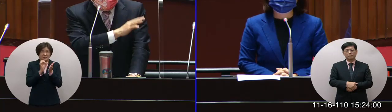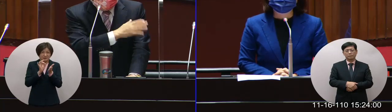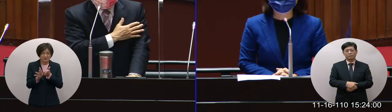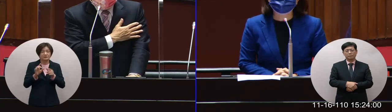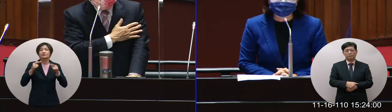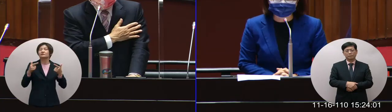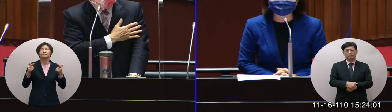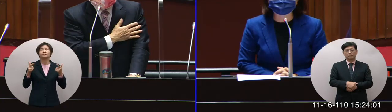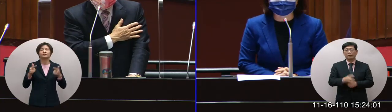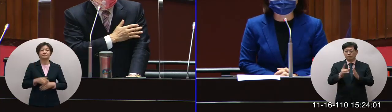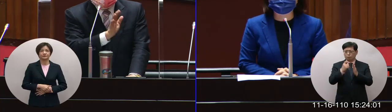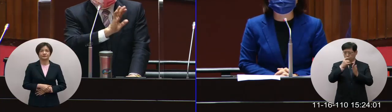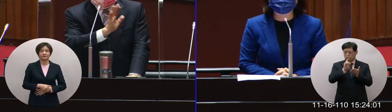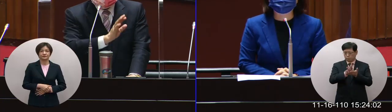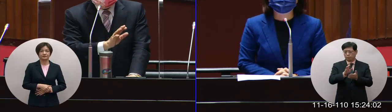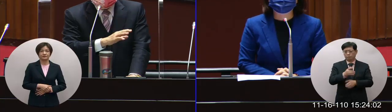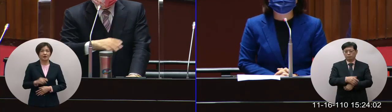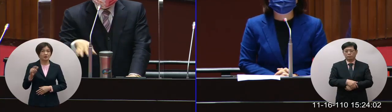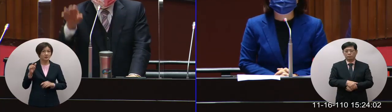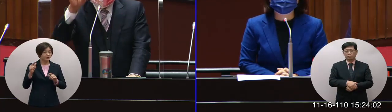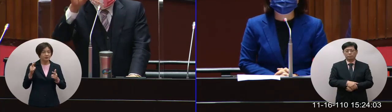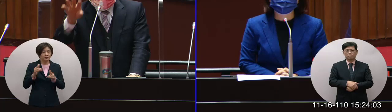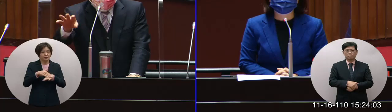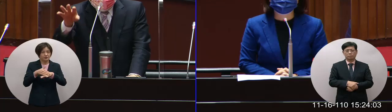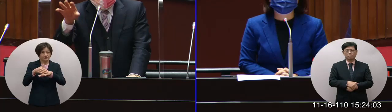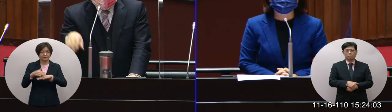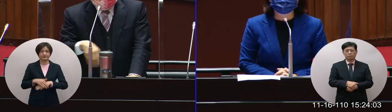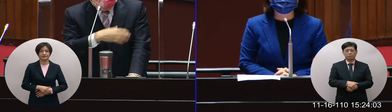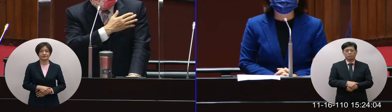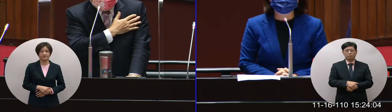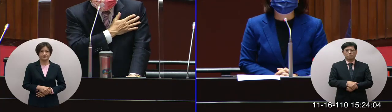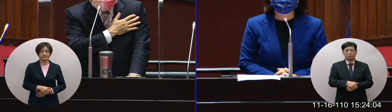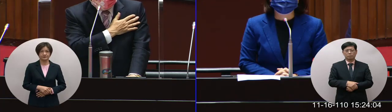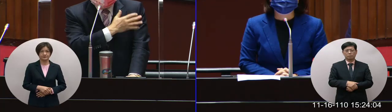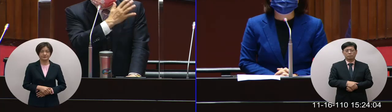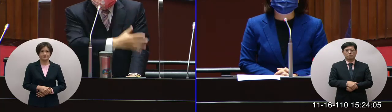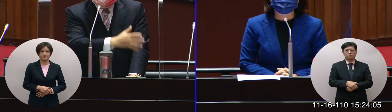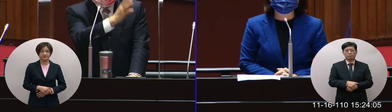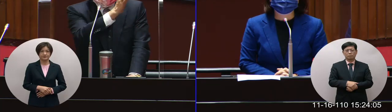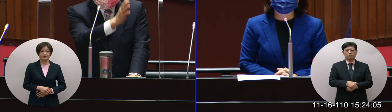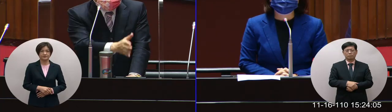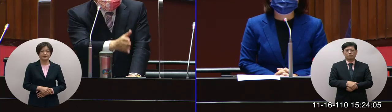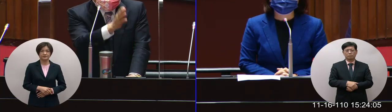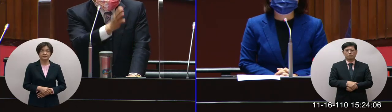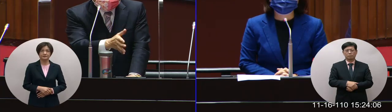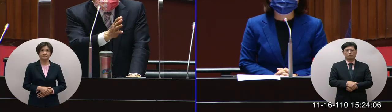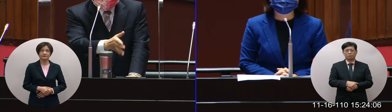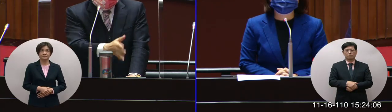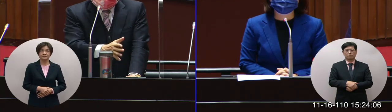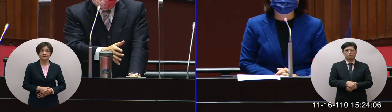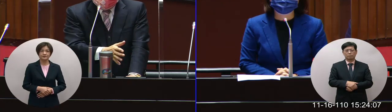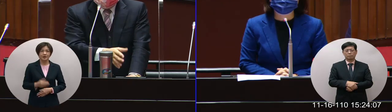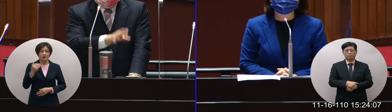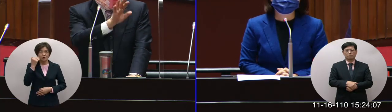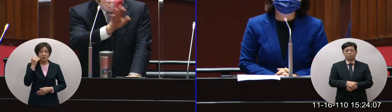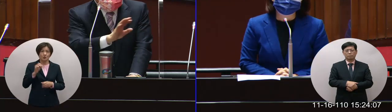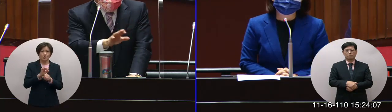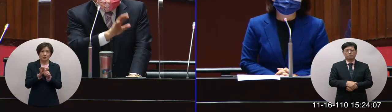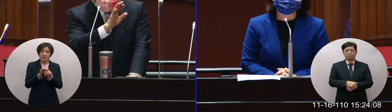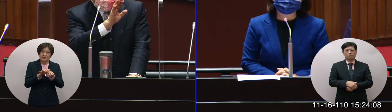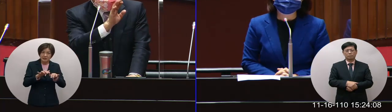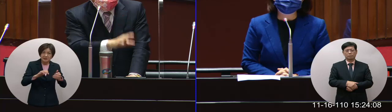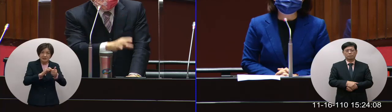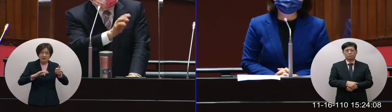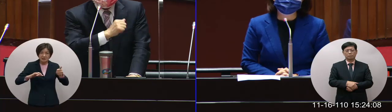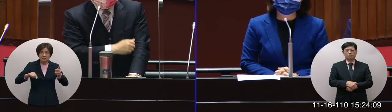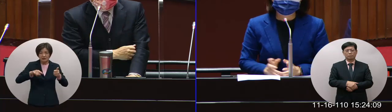另外我有特別戶籍沒有啦不是不會另外我有特別交代就是如因疫情不要